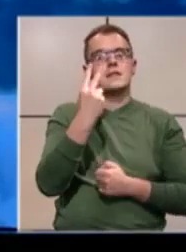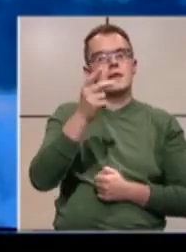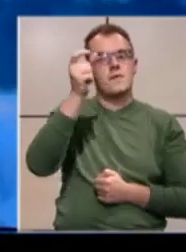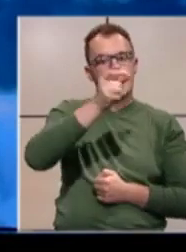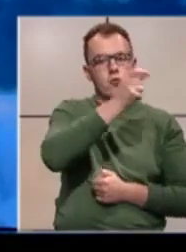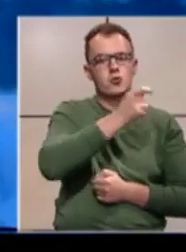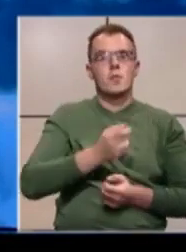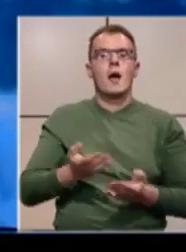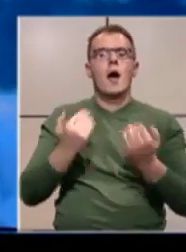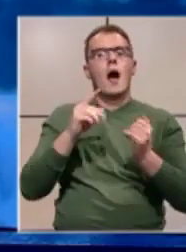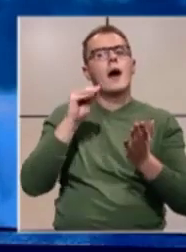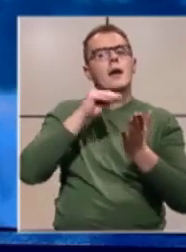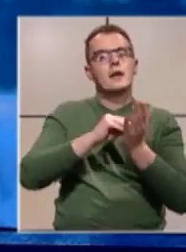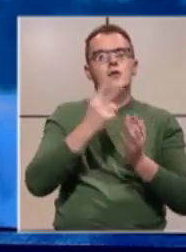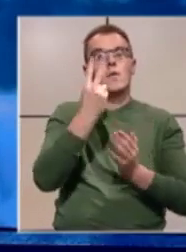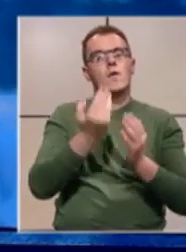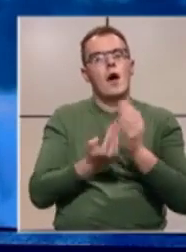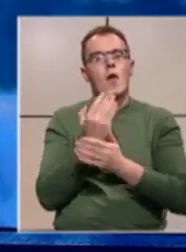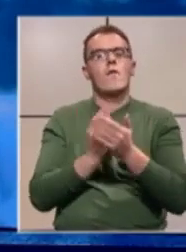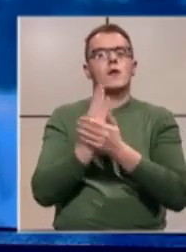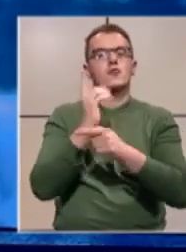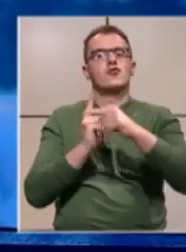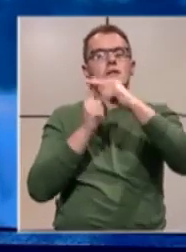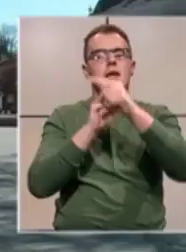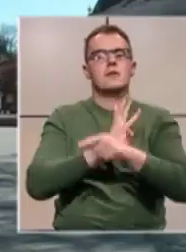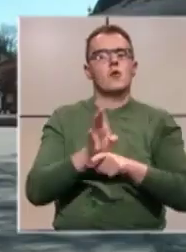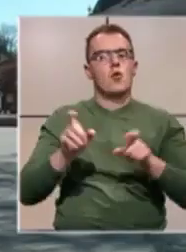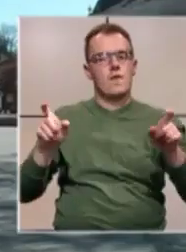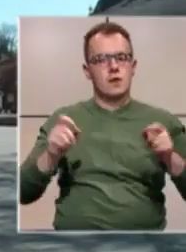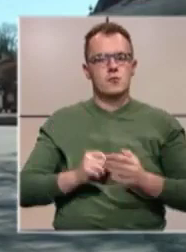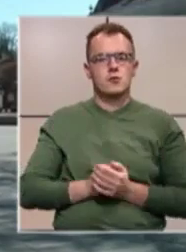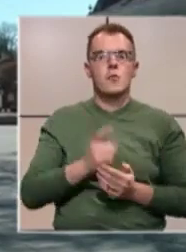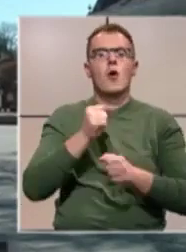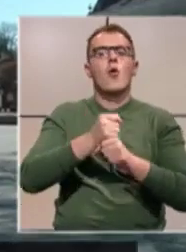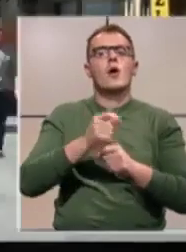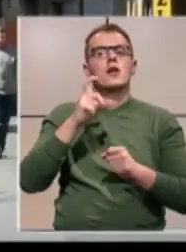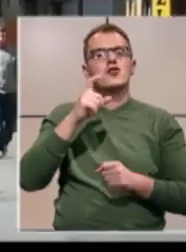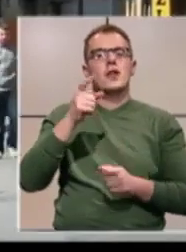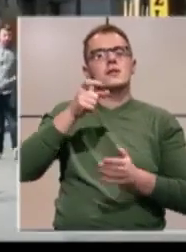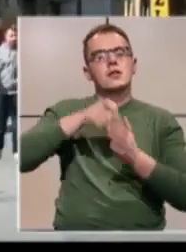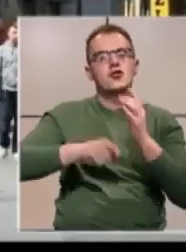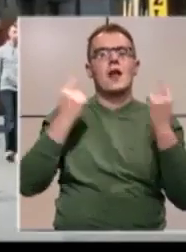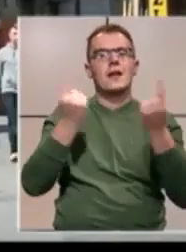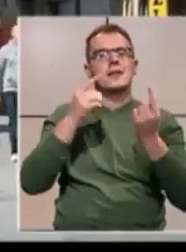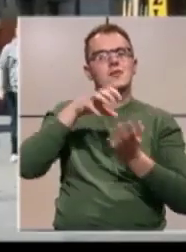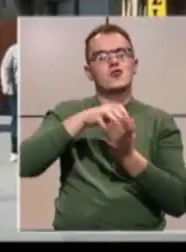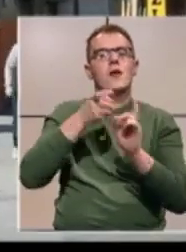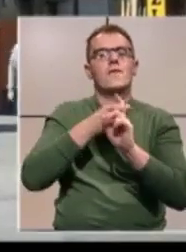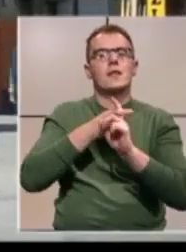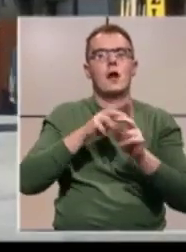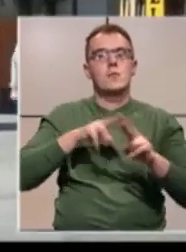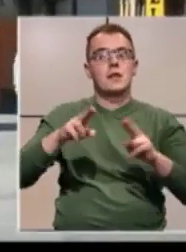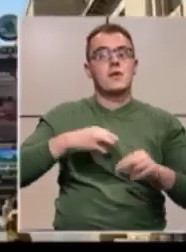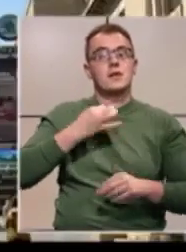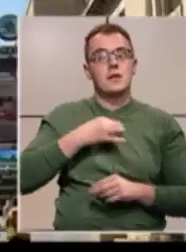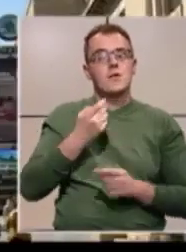osobe, a registrirana su dva nova slučaja zaraze koronavirusom. Goran Čerkez, član kriznog stožera Federalnog ministarstva